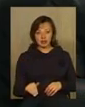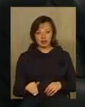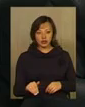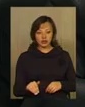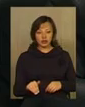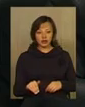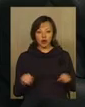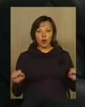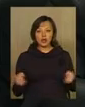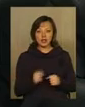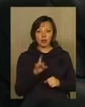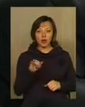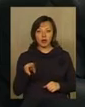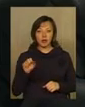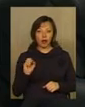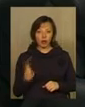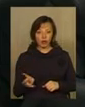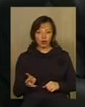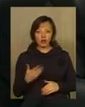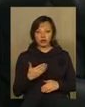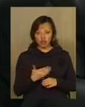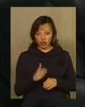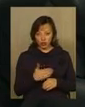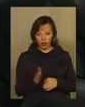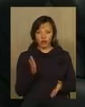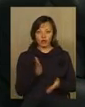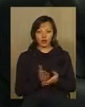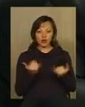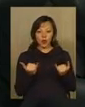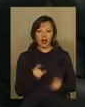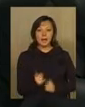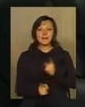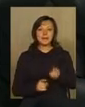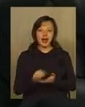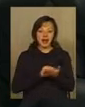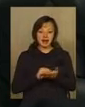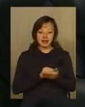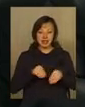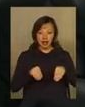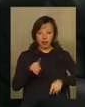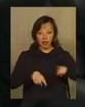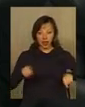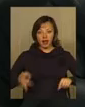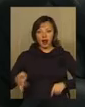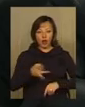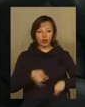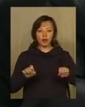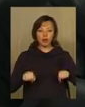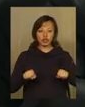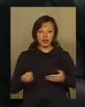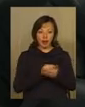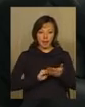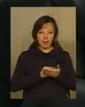озимого ріпаку. Вже і частково він і сьогодні пересіяний по деяких районах. Можливий